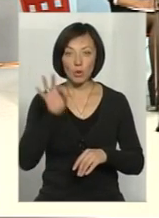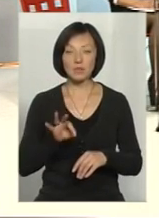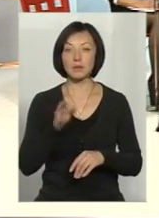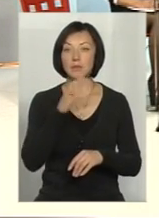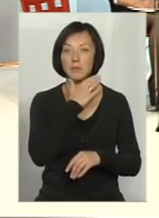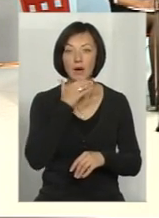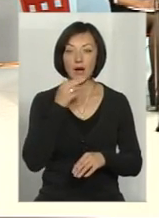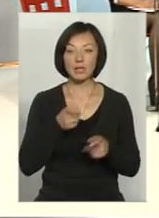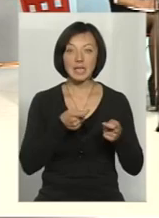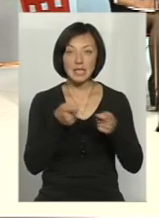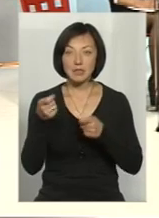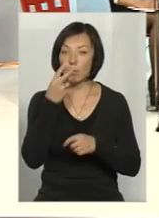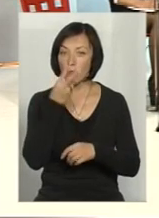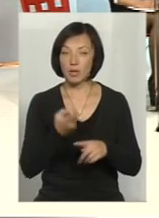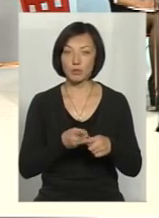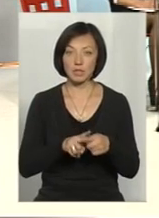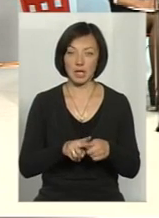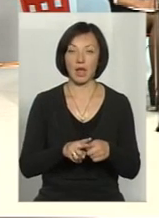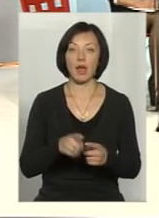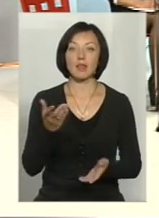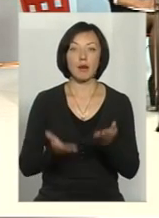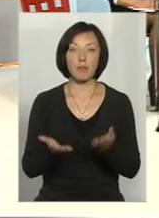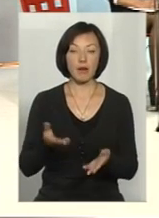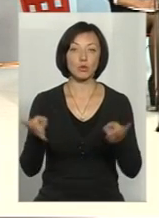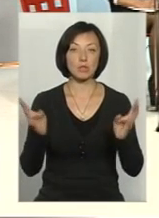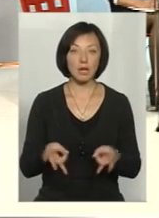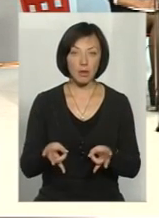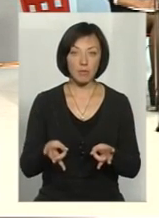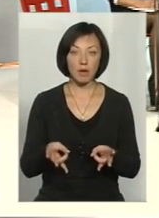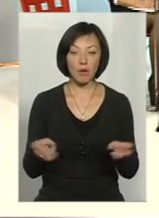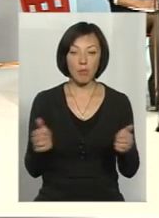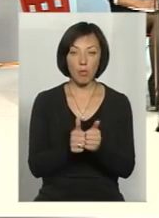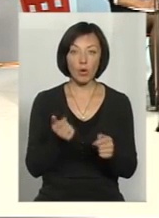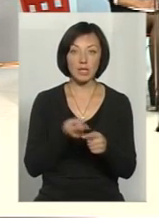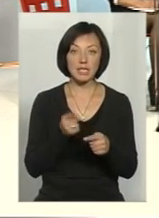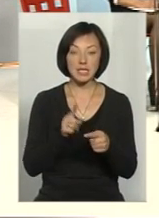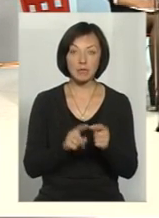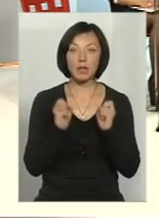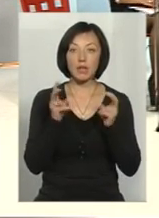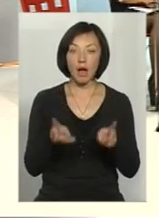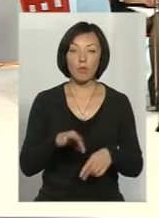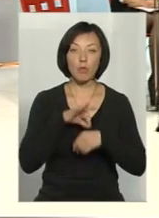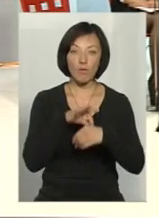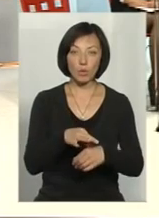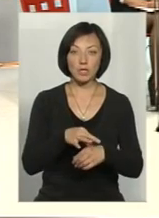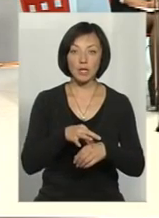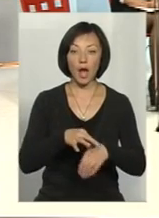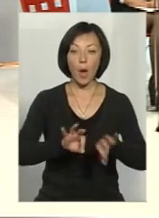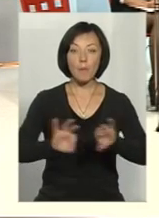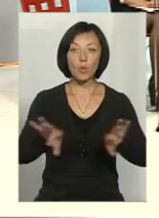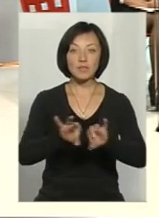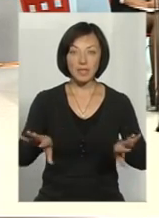Ми вже багато їздимо і бачимо це. Тому, напевно, треба поряд із тим, як проводити просвітницьку